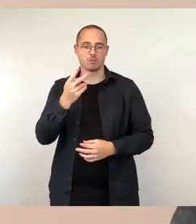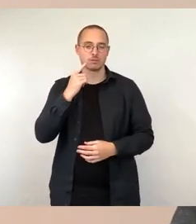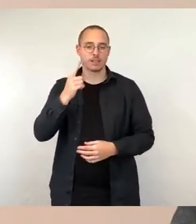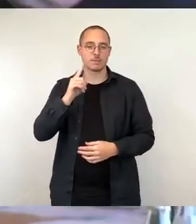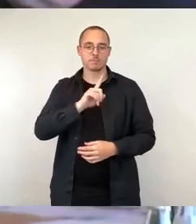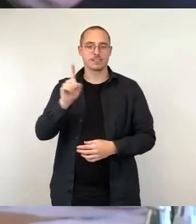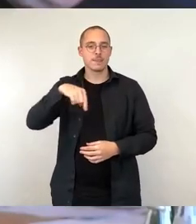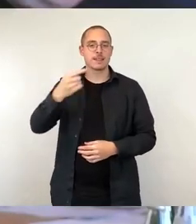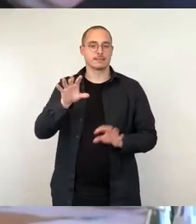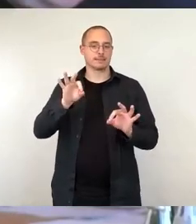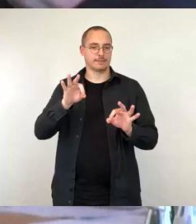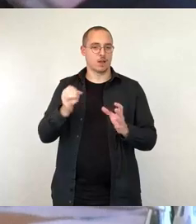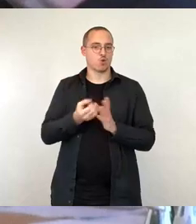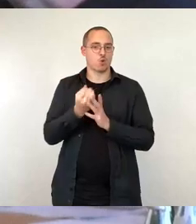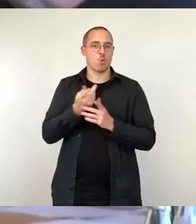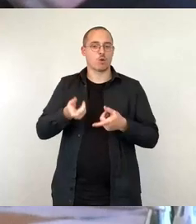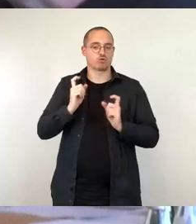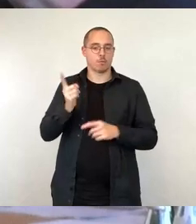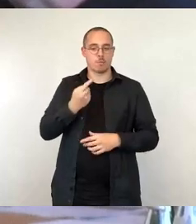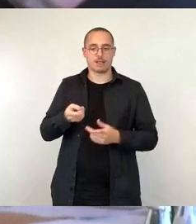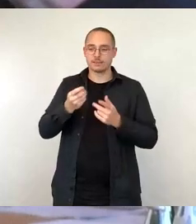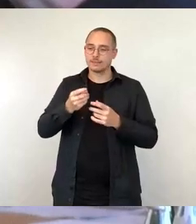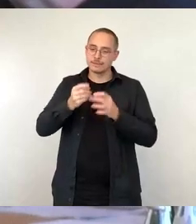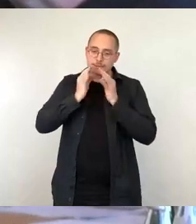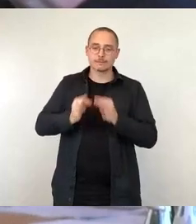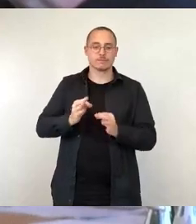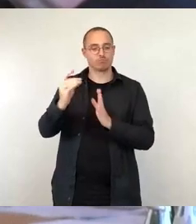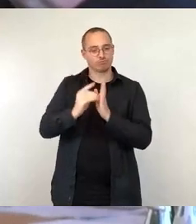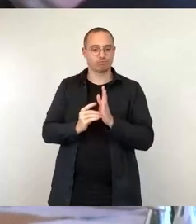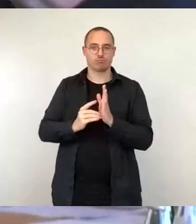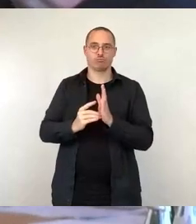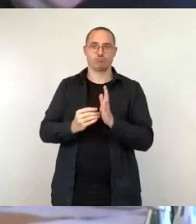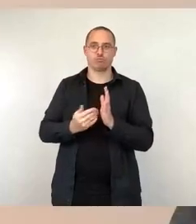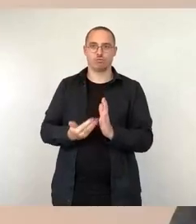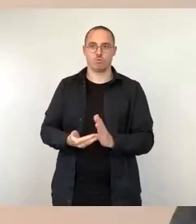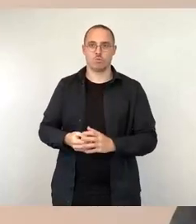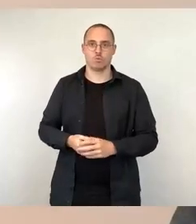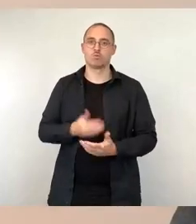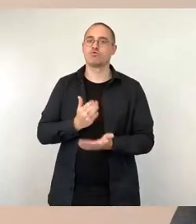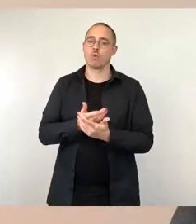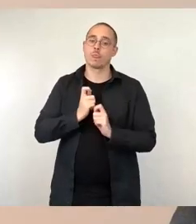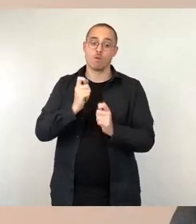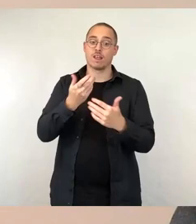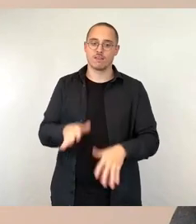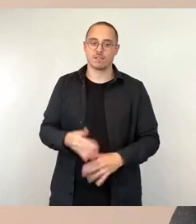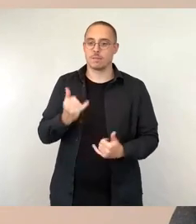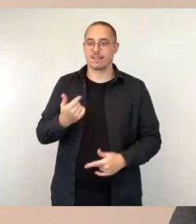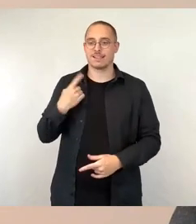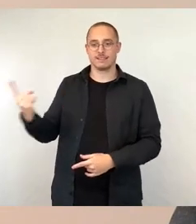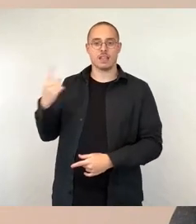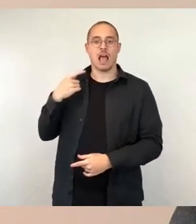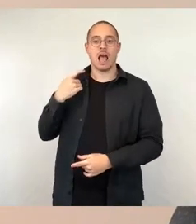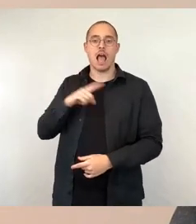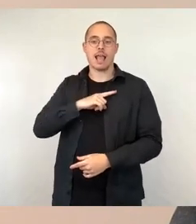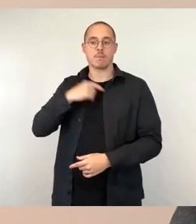dezailliert untersetzen. Das ist beauftragt, aber liegt mir die Zuarbeit der Eigenbetriebsleitung jetzt noch nicht vor. Vielen Dank, das wäre